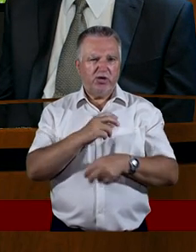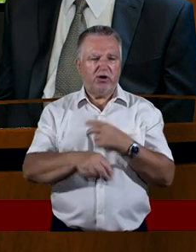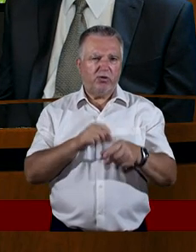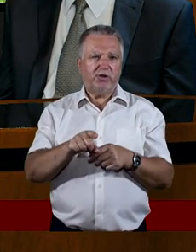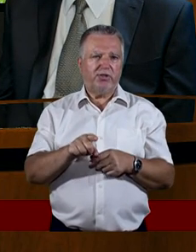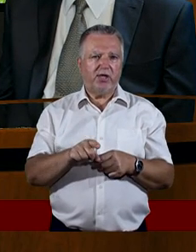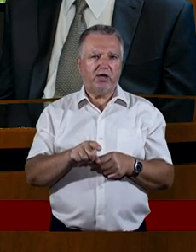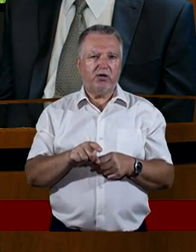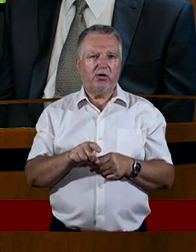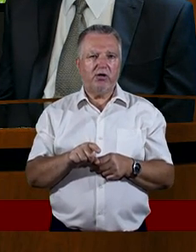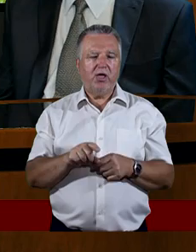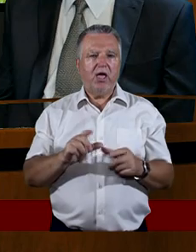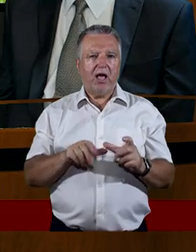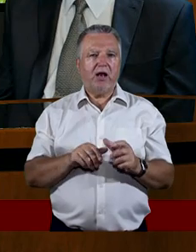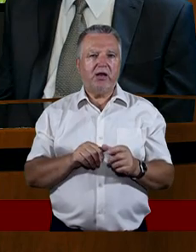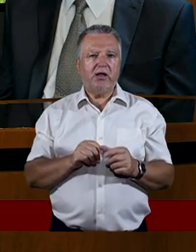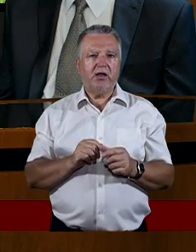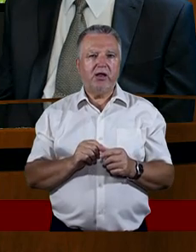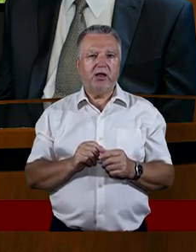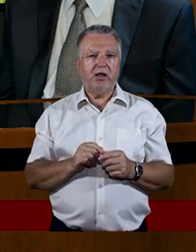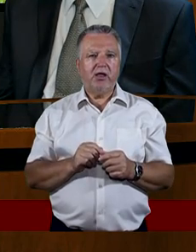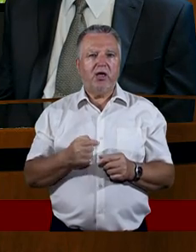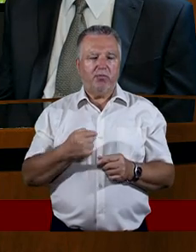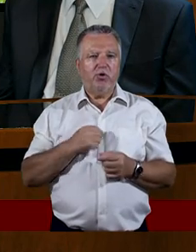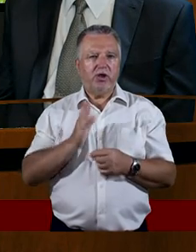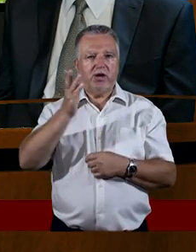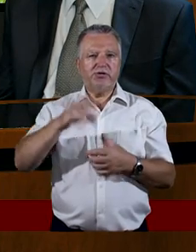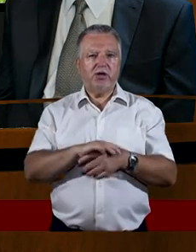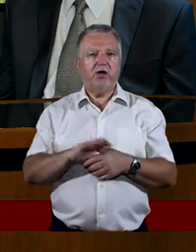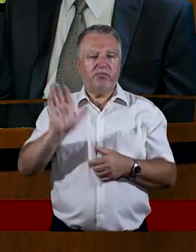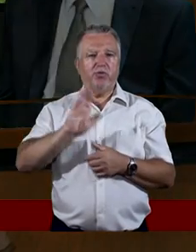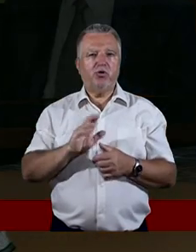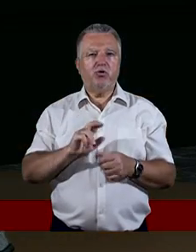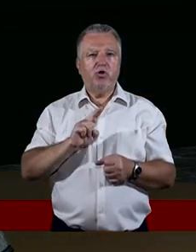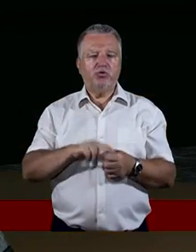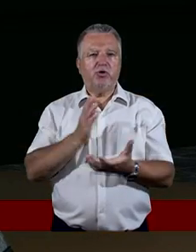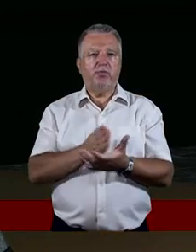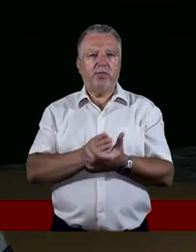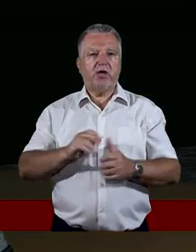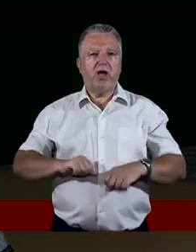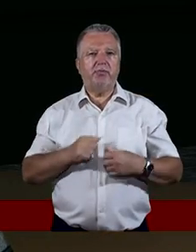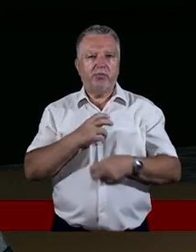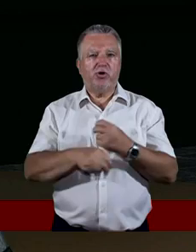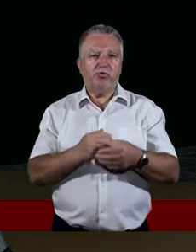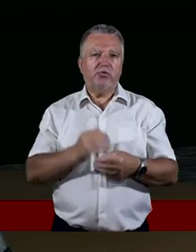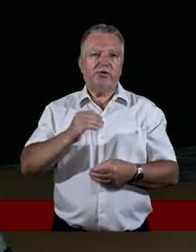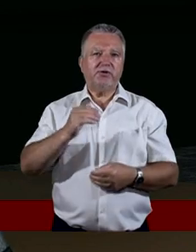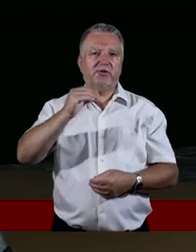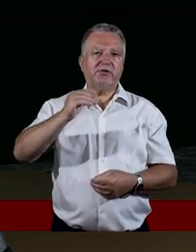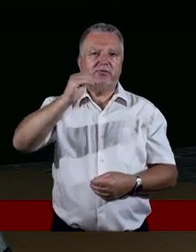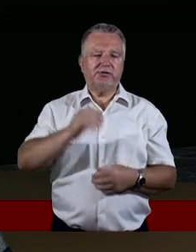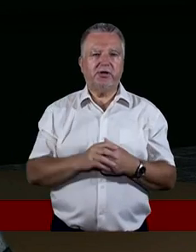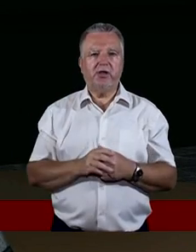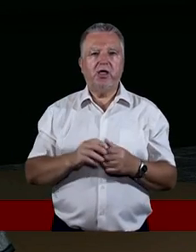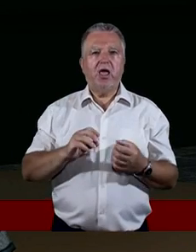też cała nadzieja w Bogu, że mnie zmienia tak, żebym robiła tego coraz więcej. Ale jeżeli spotykam jakiegokolwiek człowieka na